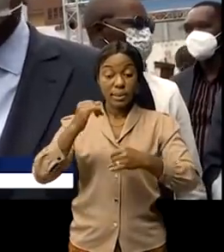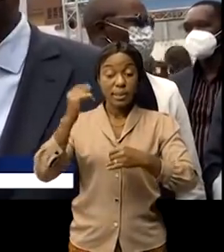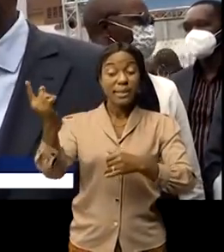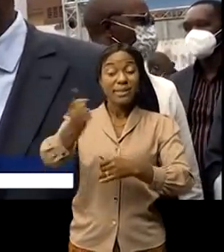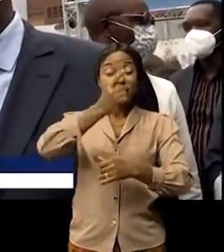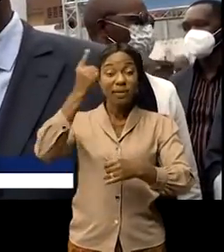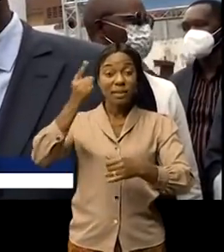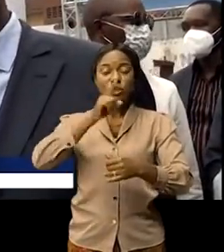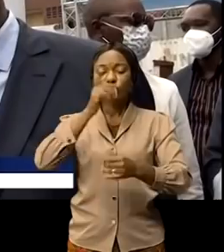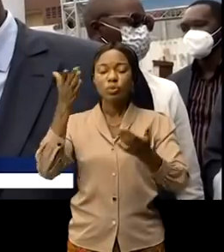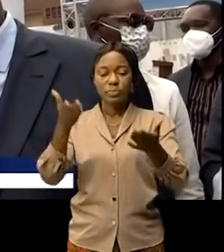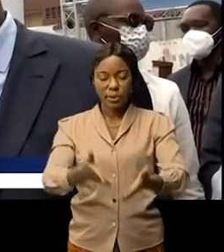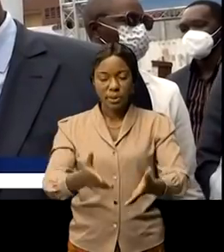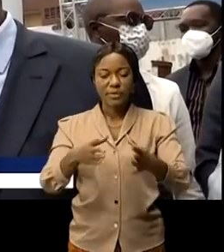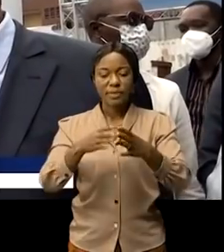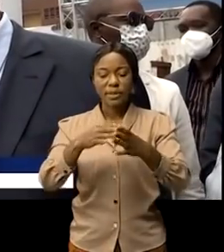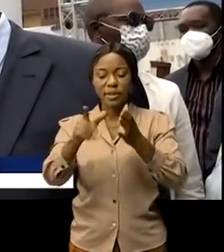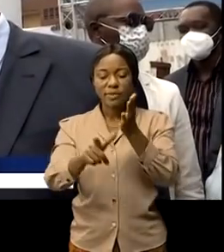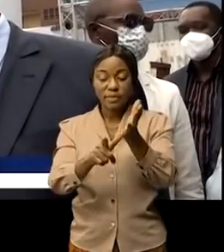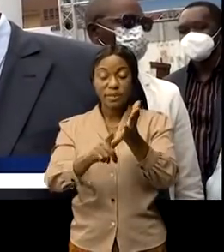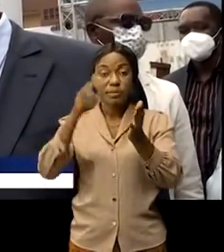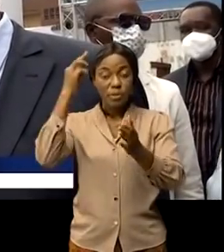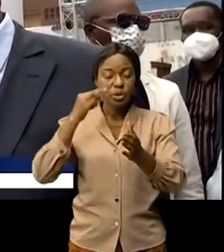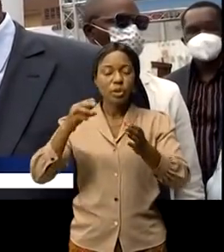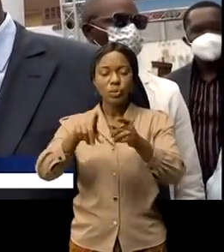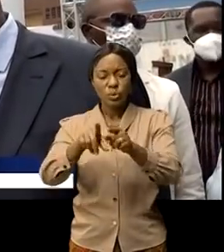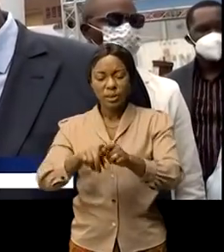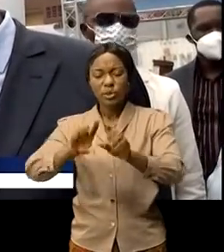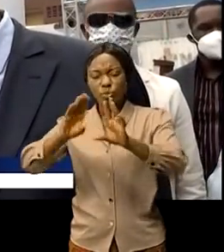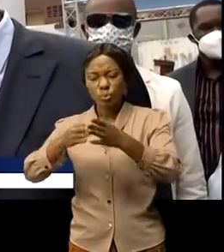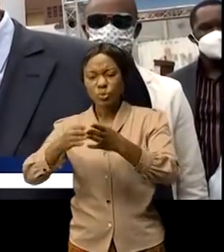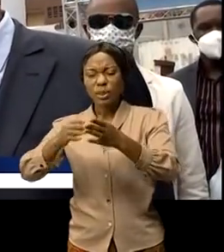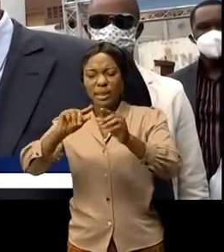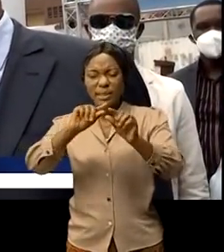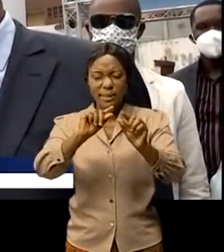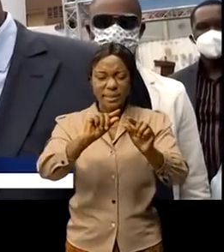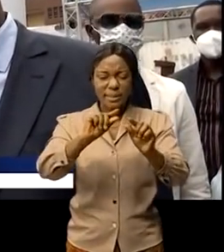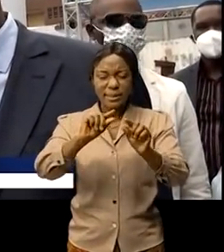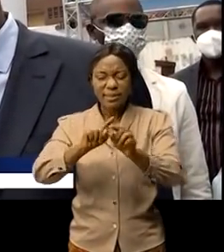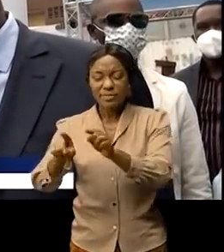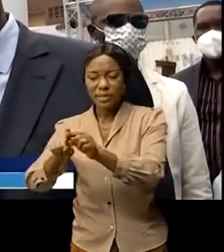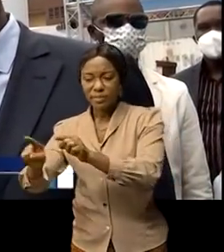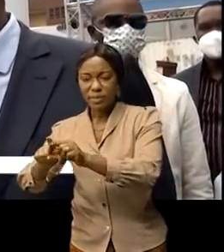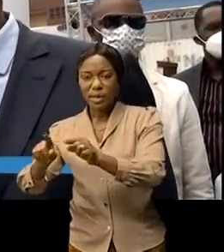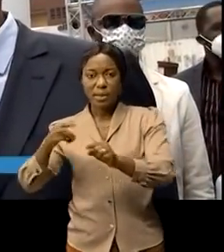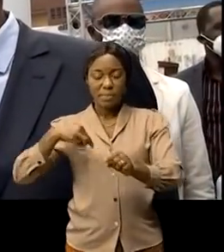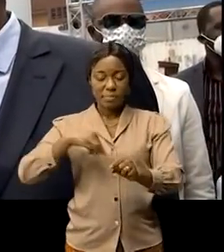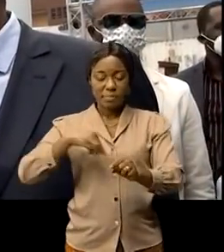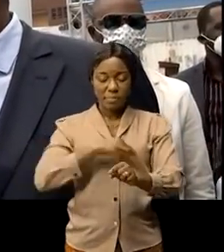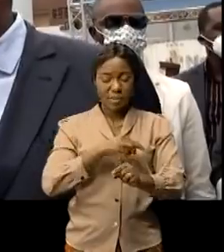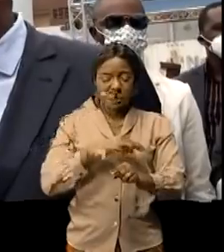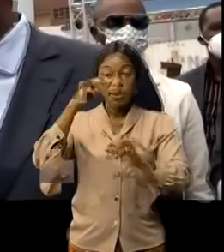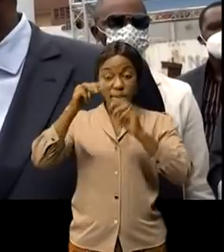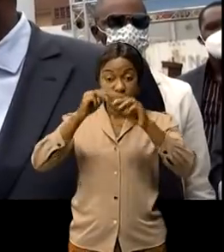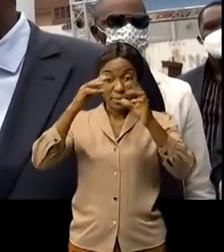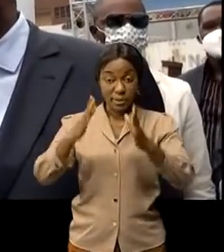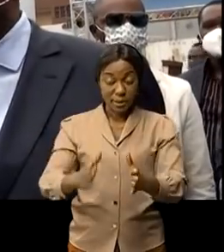-ministre et moi-même et toute la délégation du ministère pour recevoir ce lot qui va contribuer à l'efficacité du système